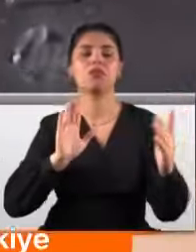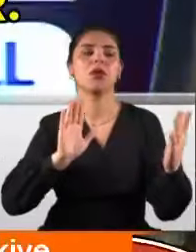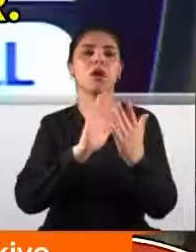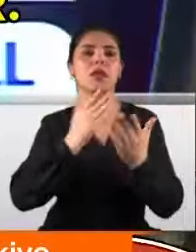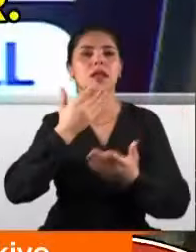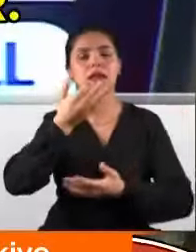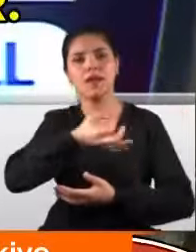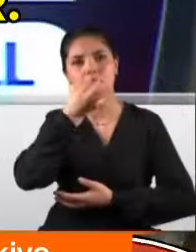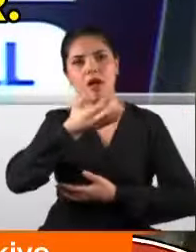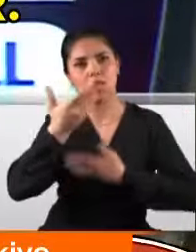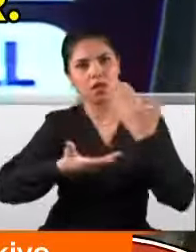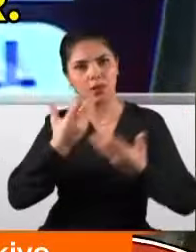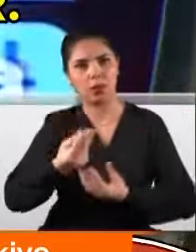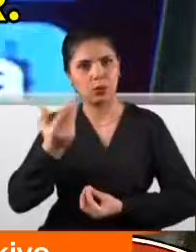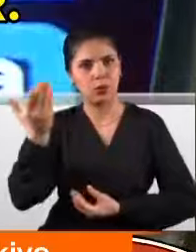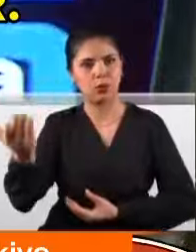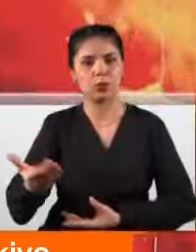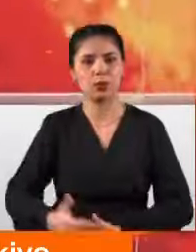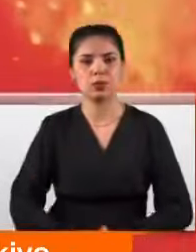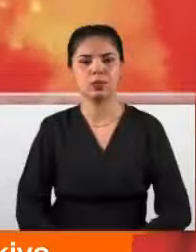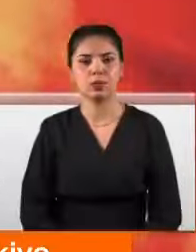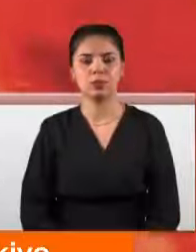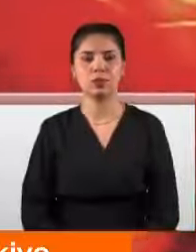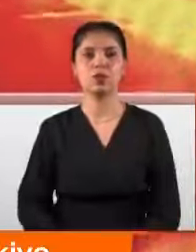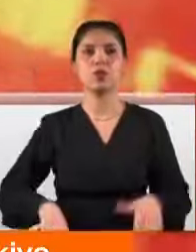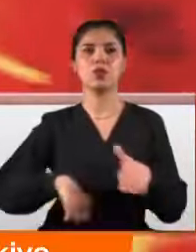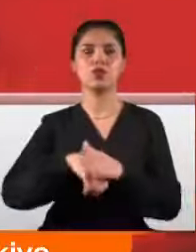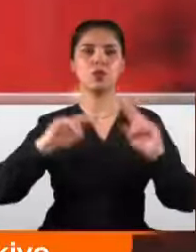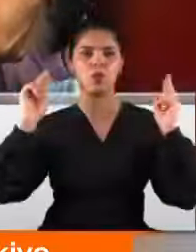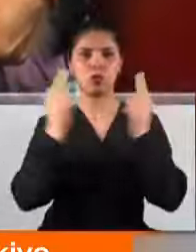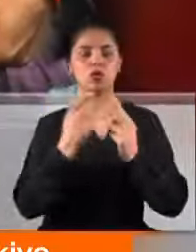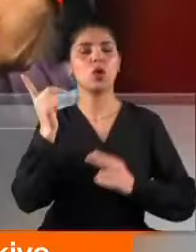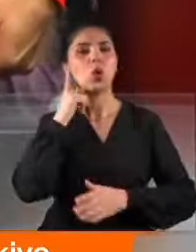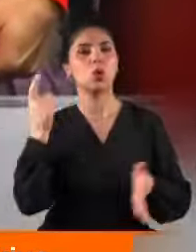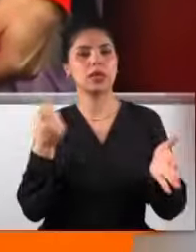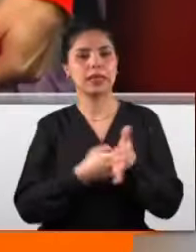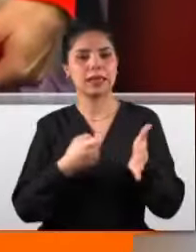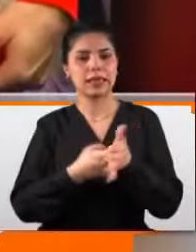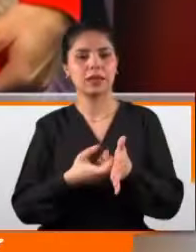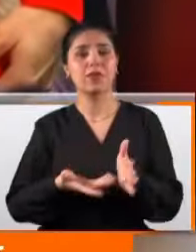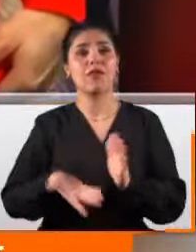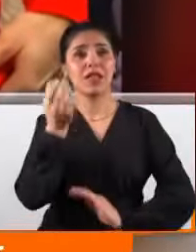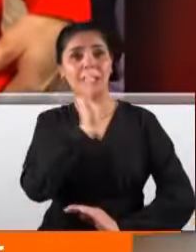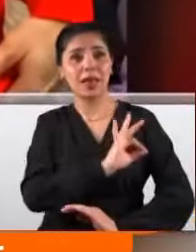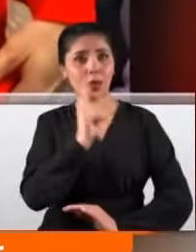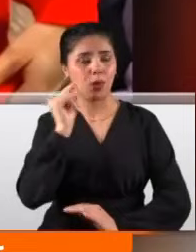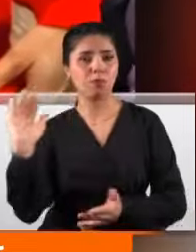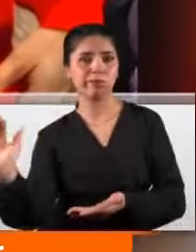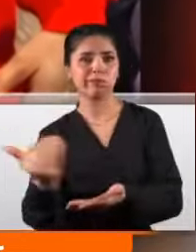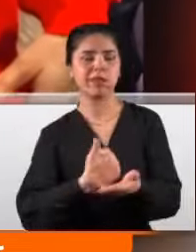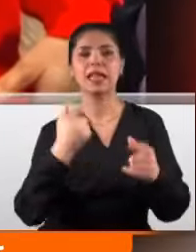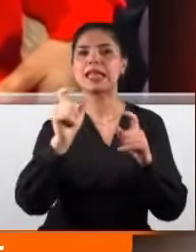verdiler. Bir hata varsa oyuncularımın değildir, benimdir. Futbol dünyasından ünlü isimlerden, yüksek kar vaadiyle para toplayan